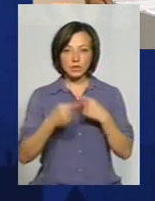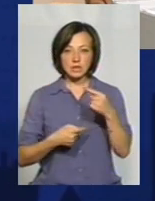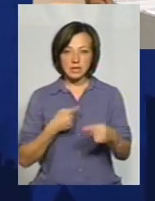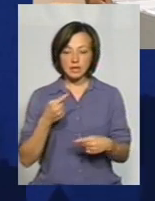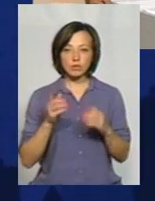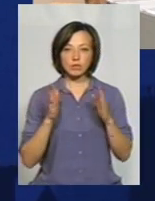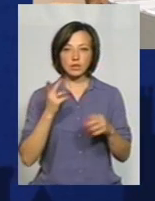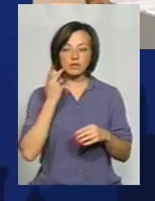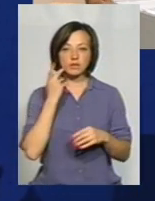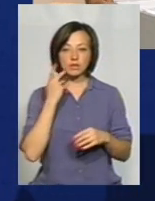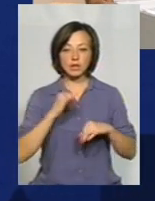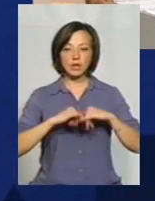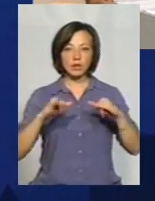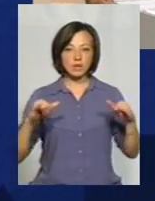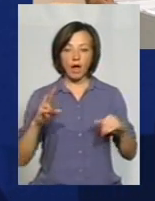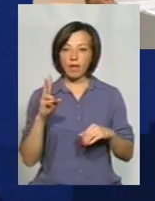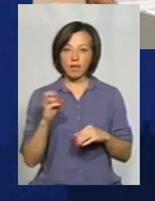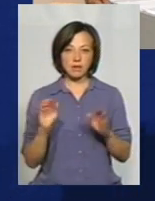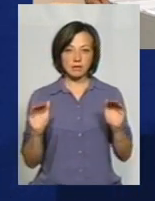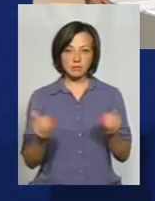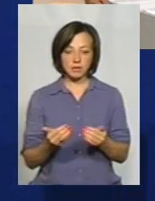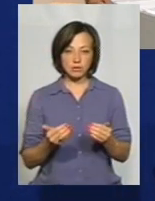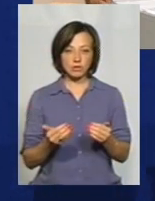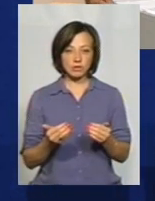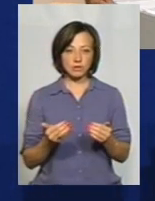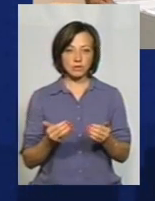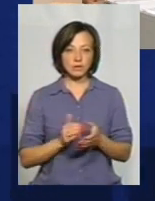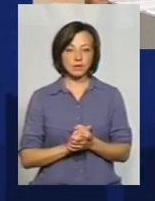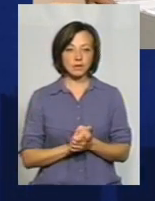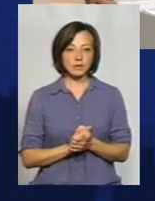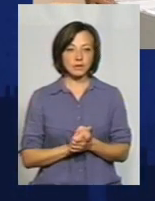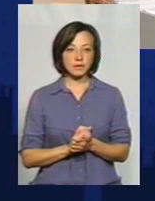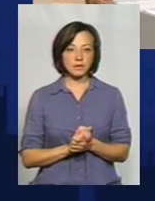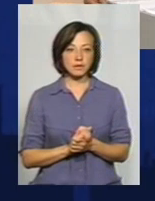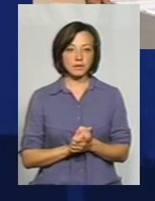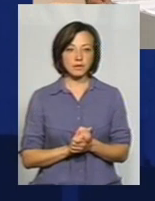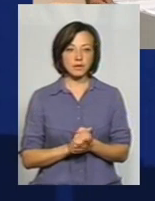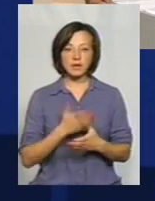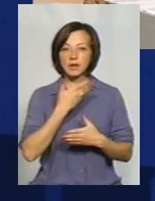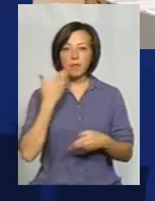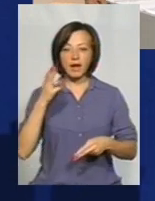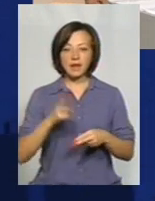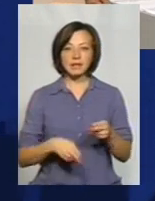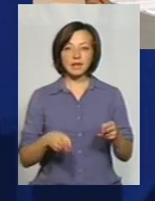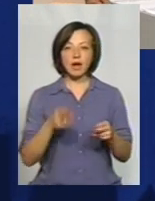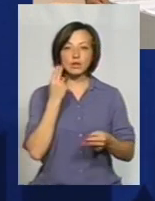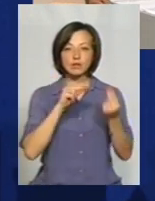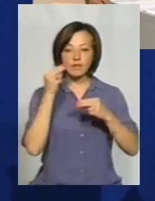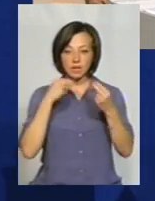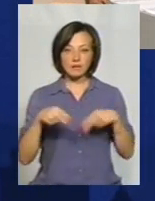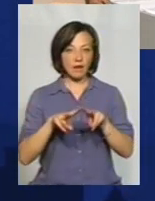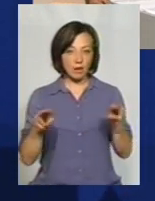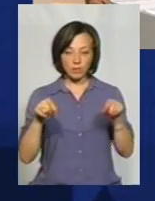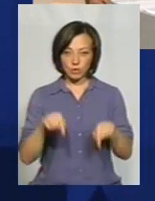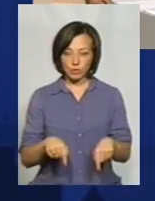буде завжди наростати, а не зменшуватись. І це, якби, як російське, немає преділах совершенства, так і тут. І